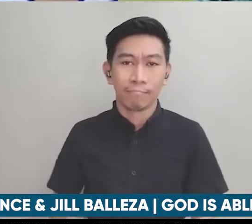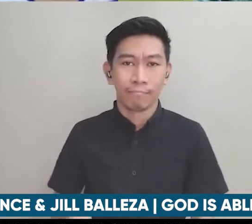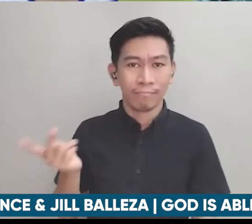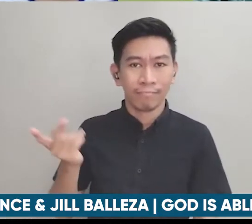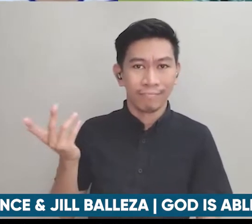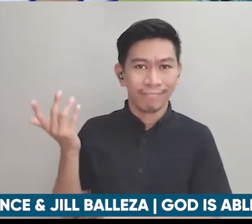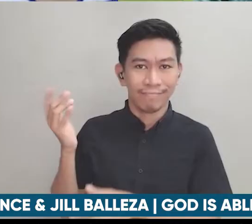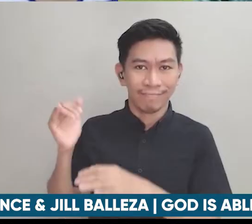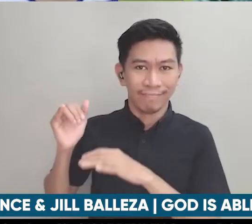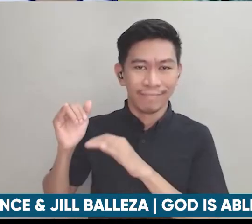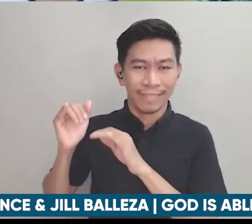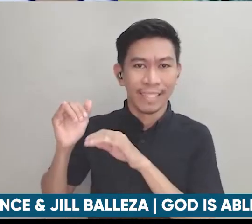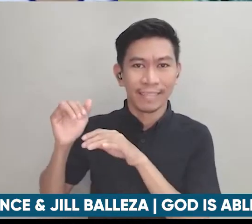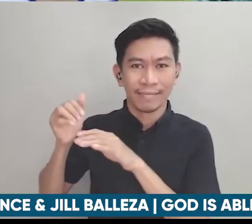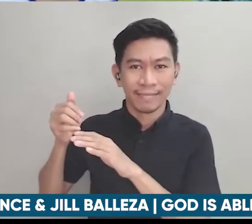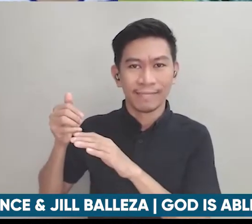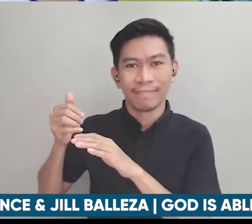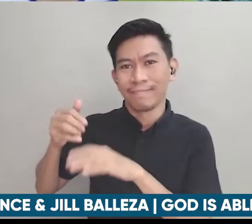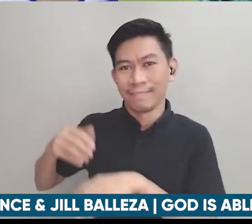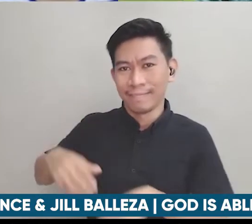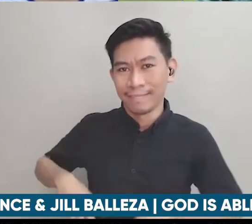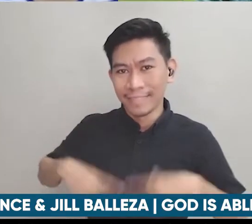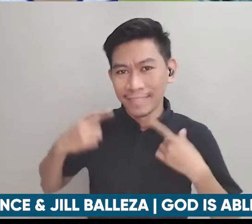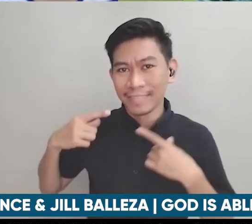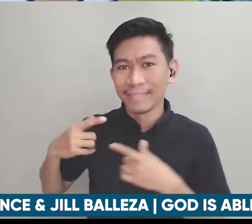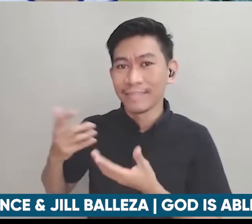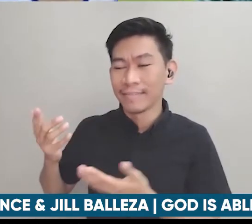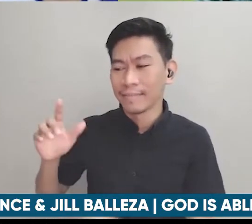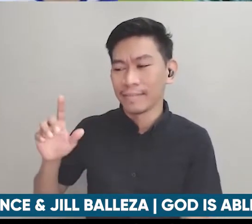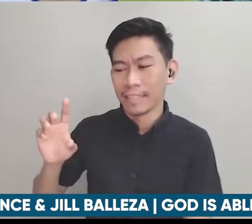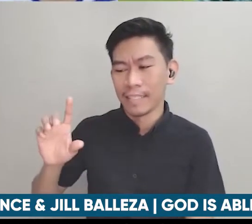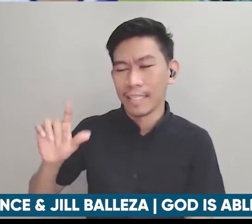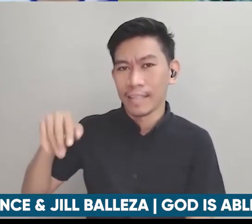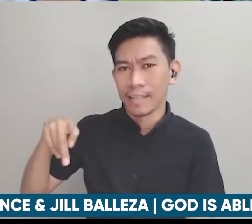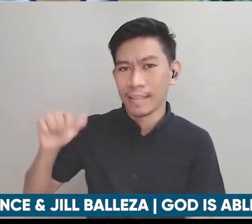God is able parang Mark chapter 2 lang yan yung apat na